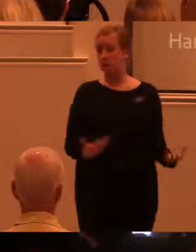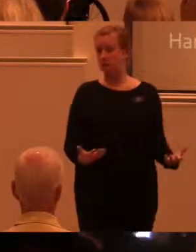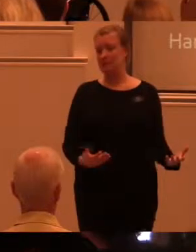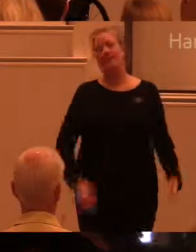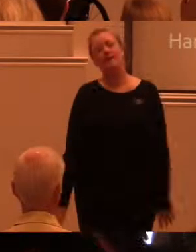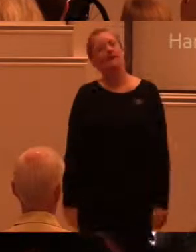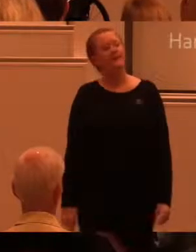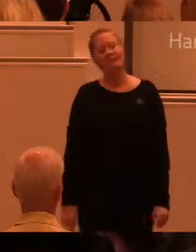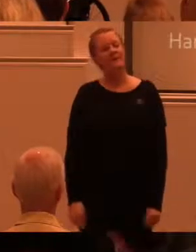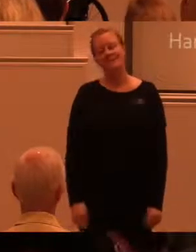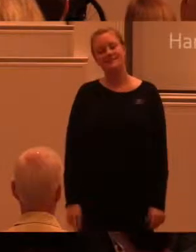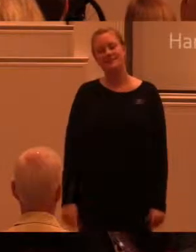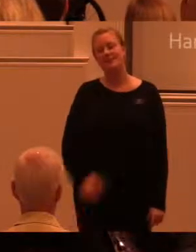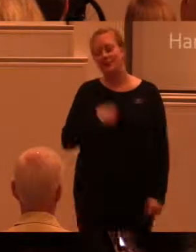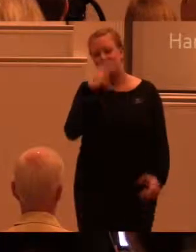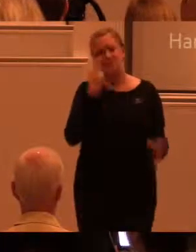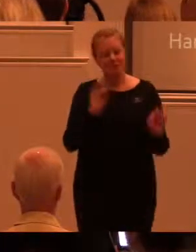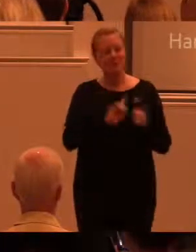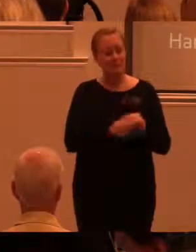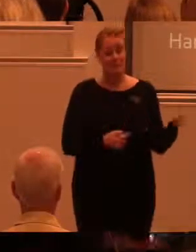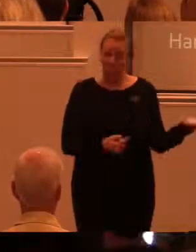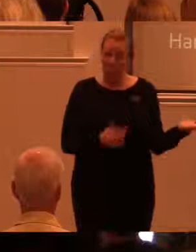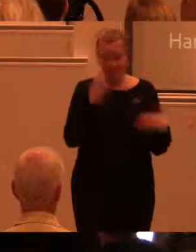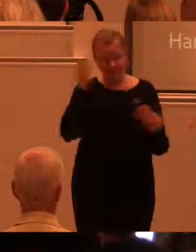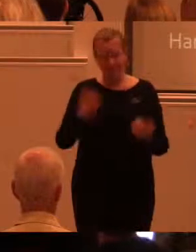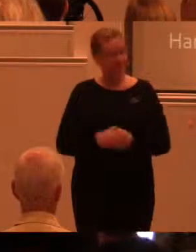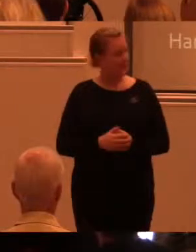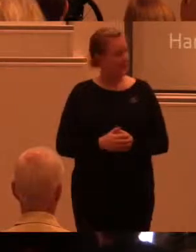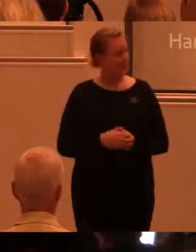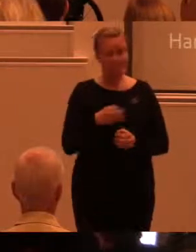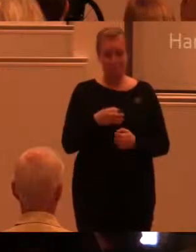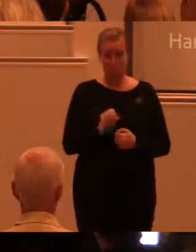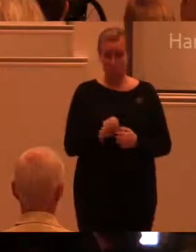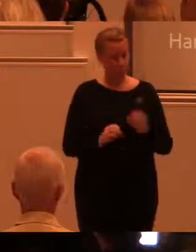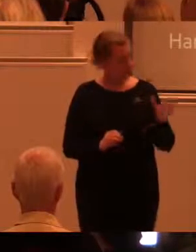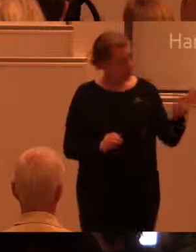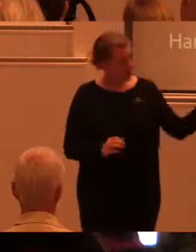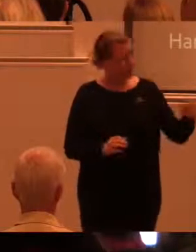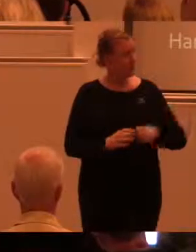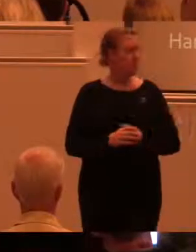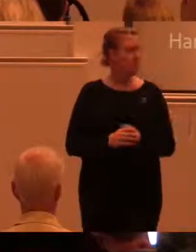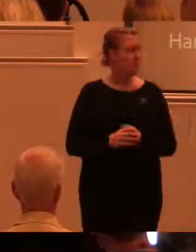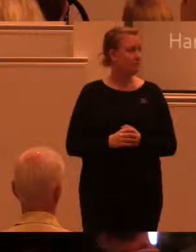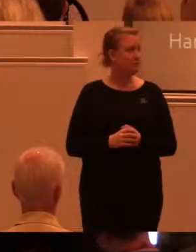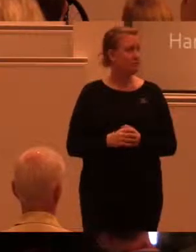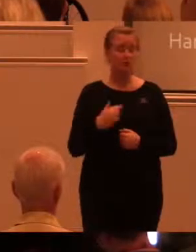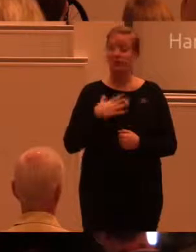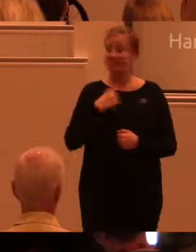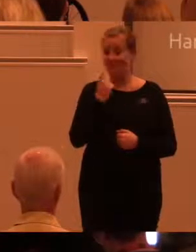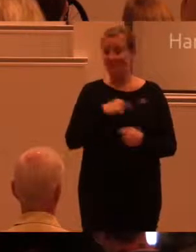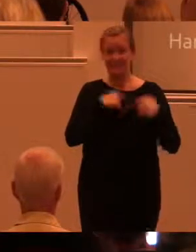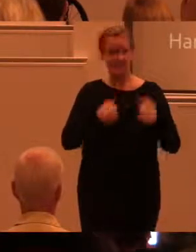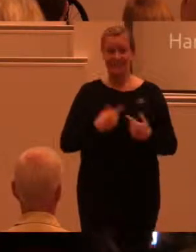Nej. Vi får se. Vi vet inte. Men då vill jag också passa på att hälsa